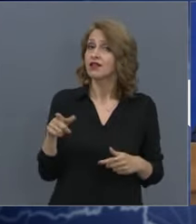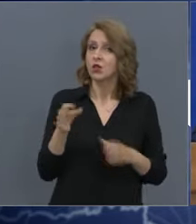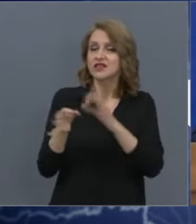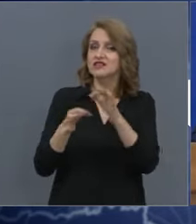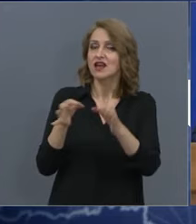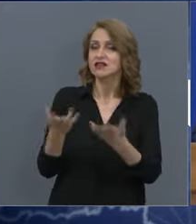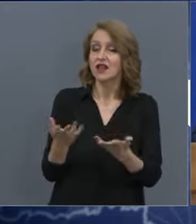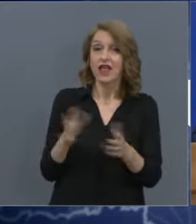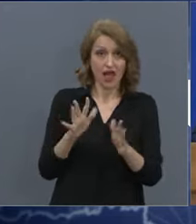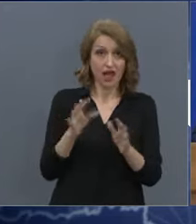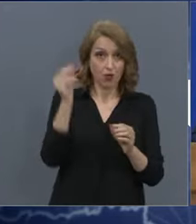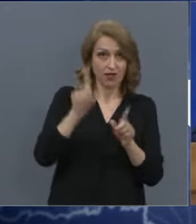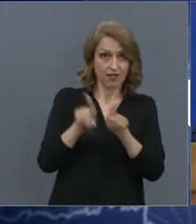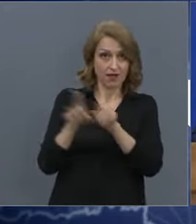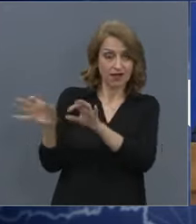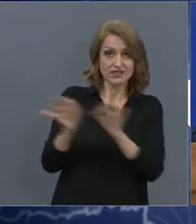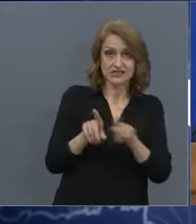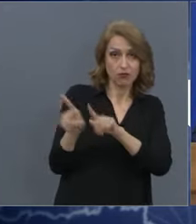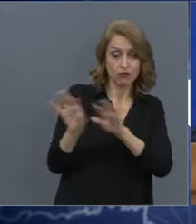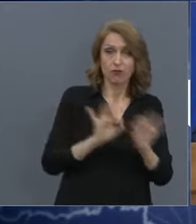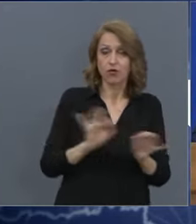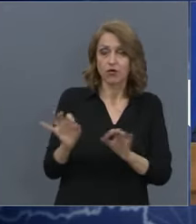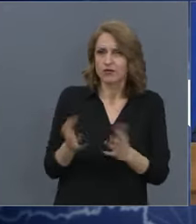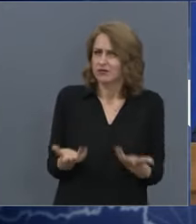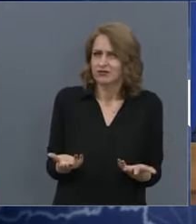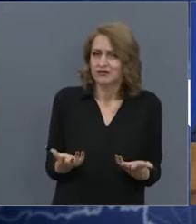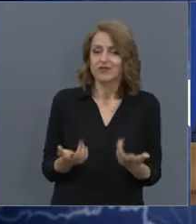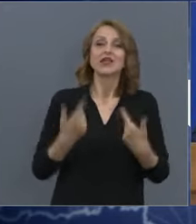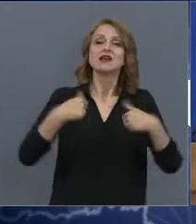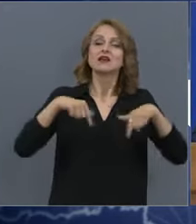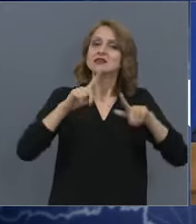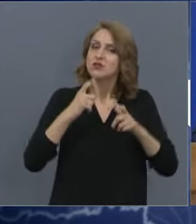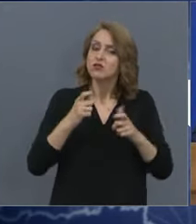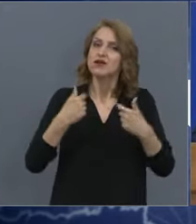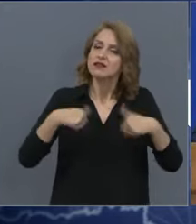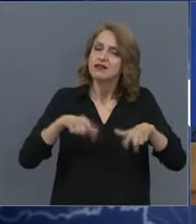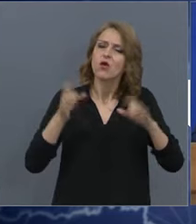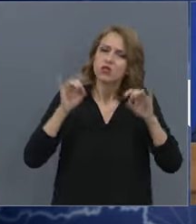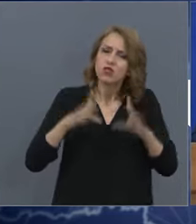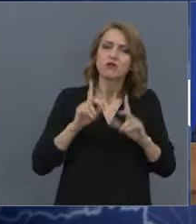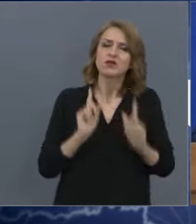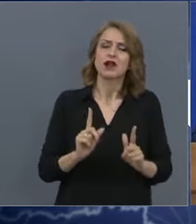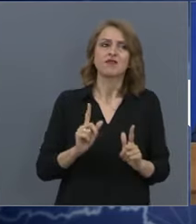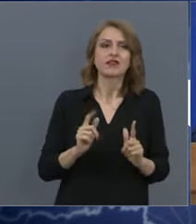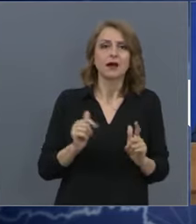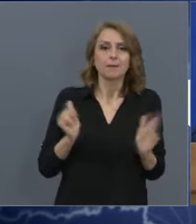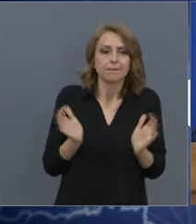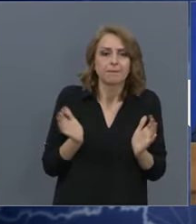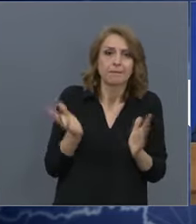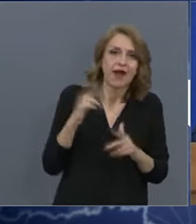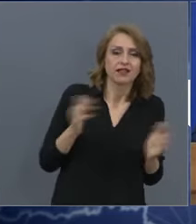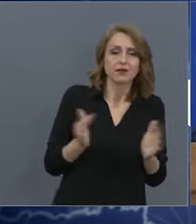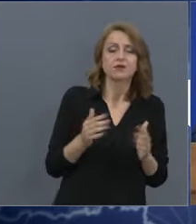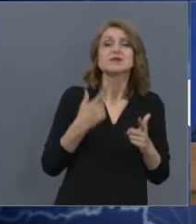Ако и в България почне да се случва, това ние, отново трябва да прибереме и да почнеме да се съхраняваме. Затова